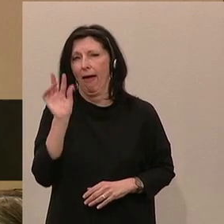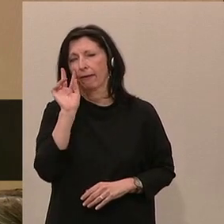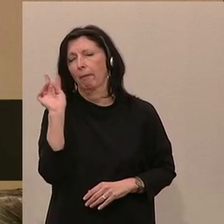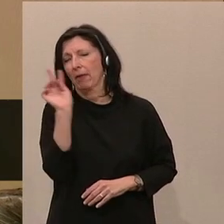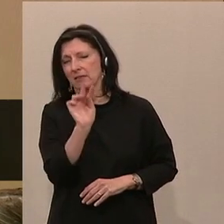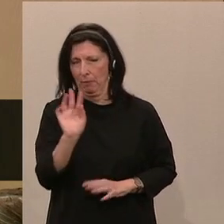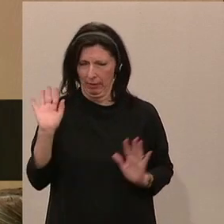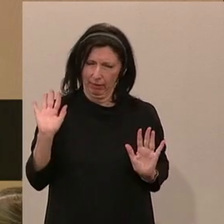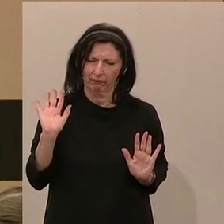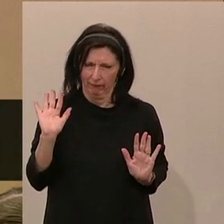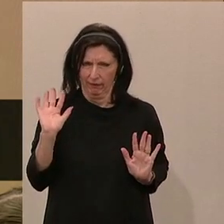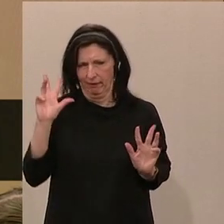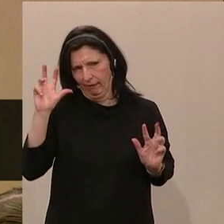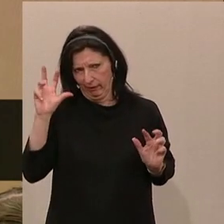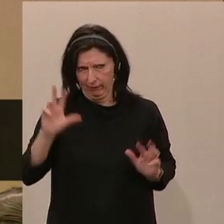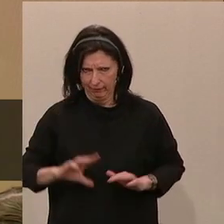hier hat.